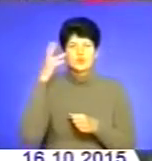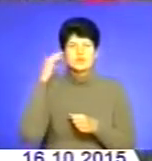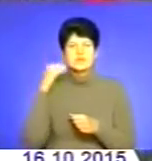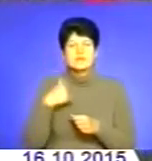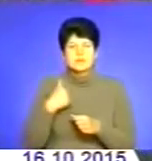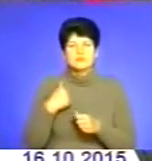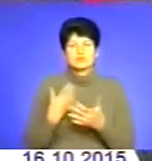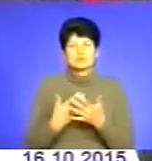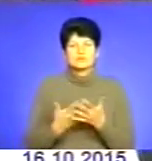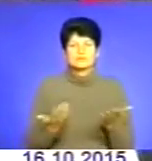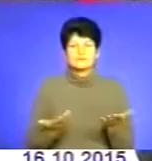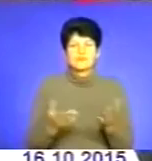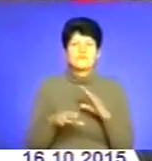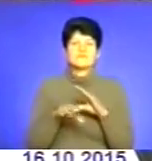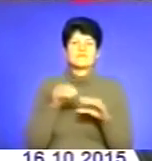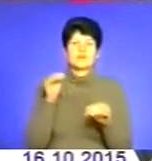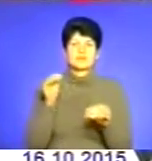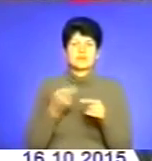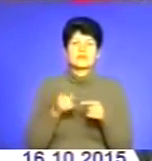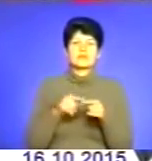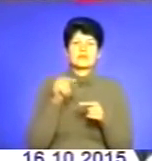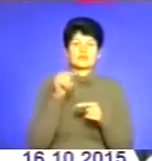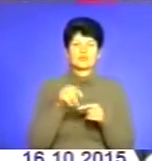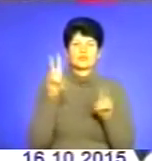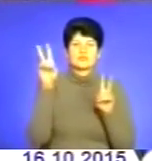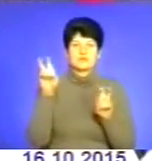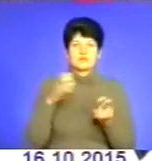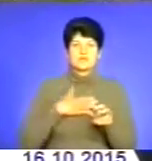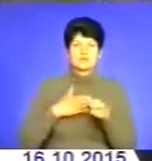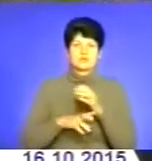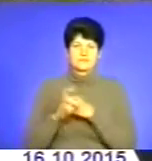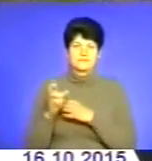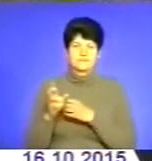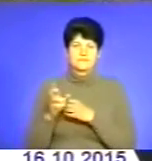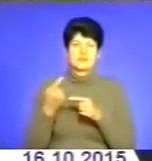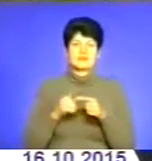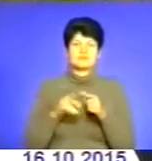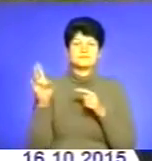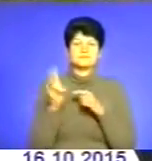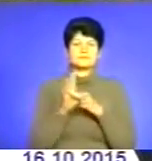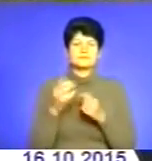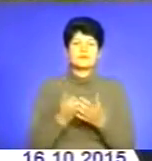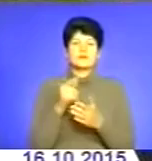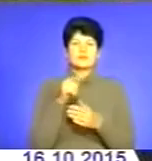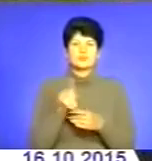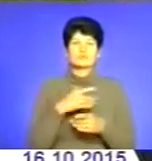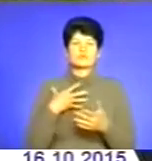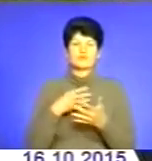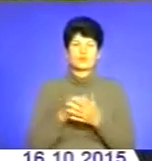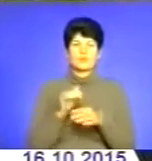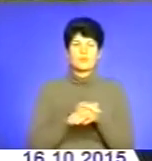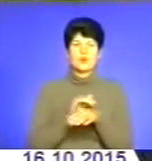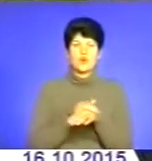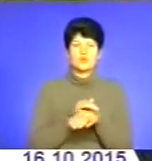тому, напевно, ми тесь вибрали саме таку назву для нашої церкви. Цей храм є для того, щоб свої благодаттю, в першу